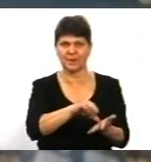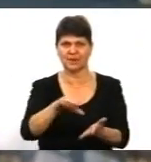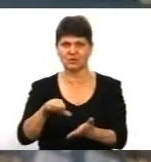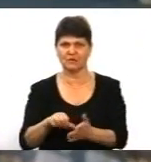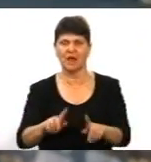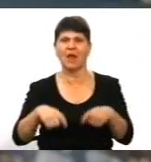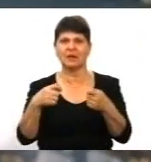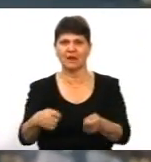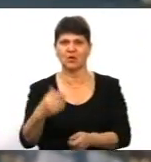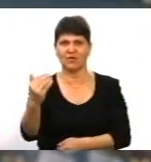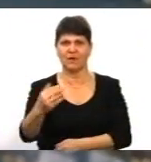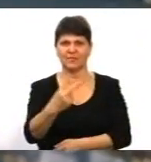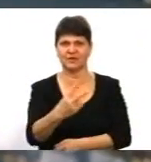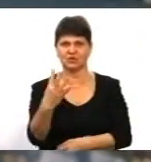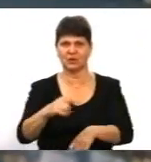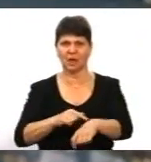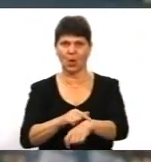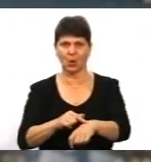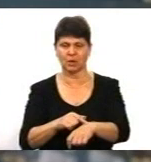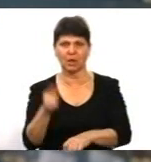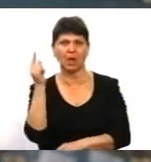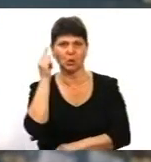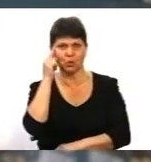24 години. Думайте.